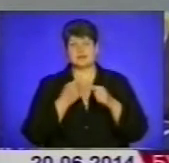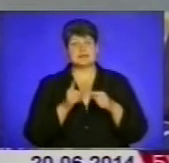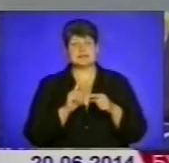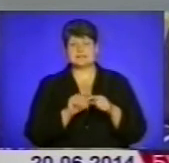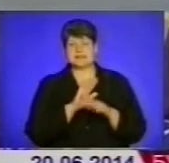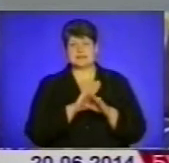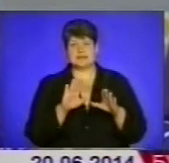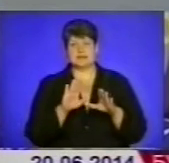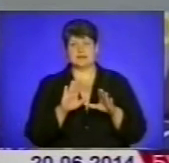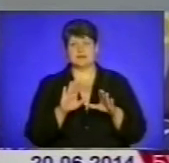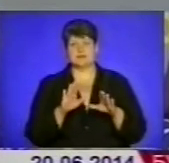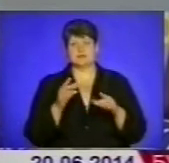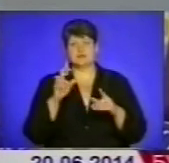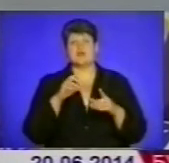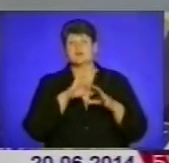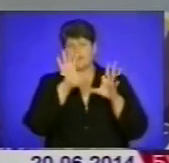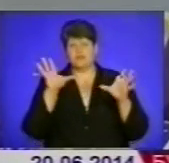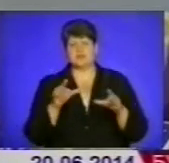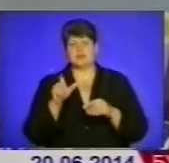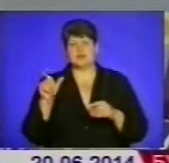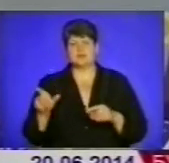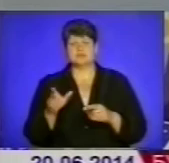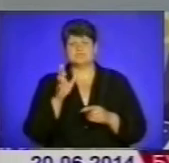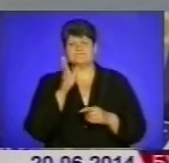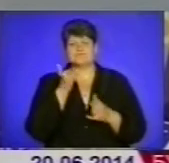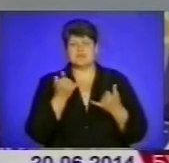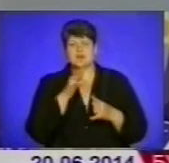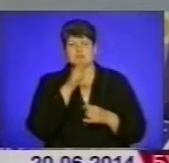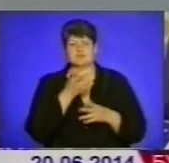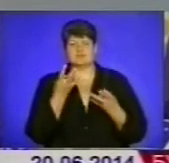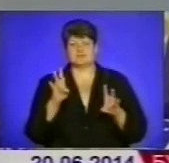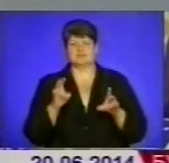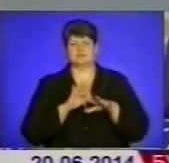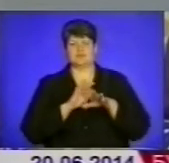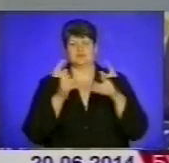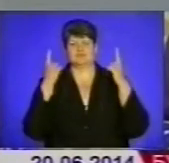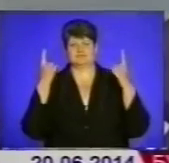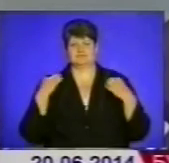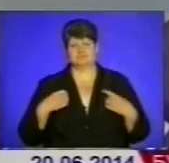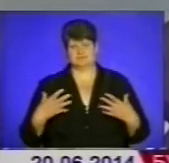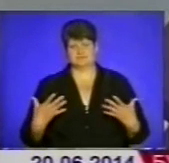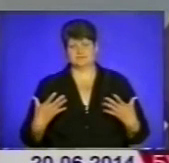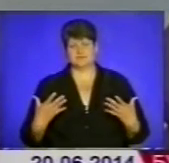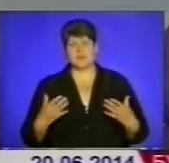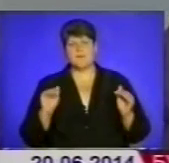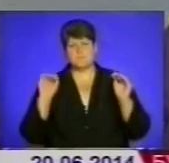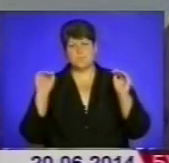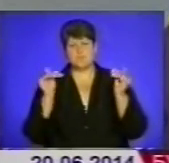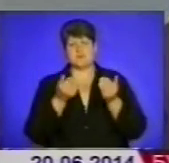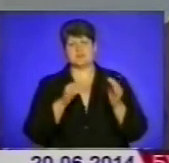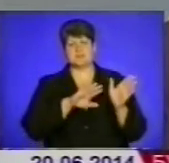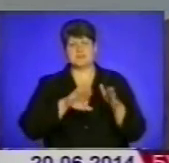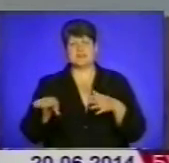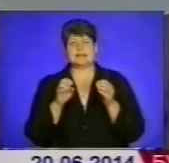комунальних, а до всіх людей доброї води. Щодня на часі зараз проводити великі фейерверки. Тобто обмежитися згідно закону після 10-ї